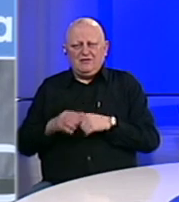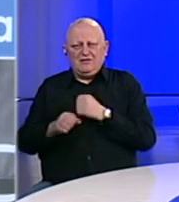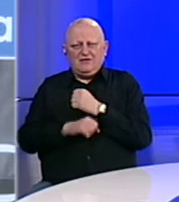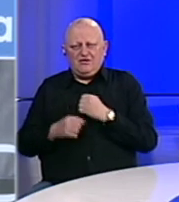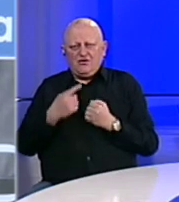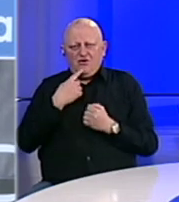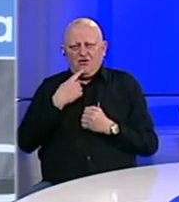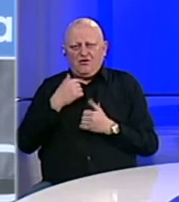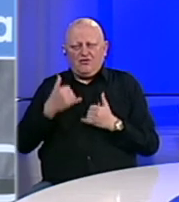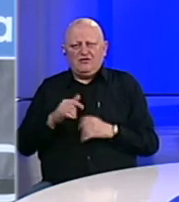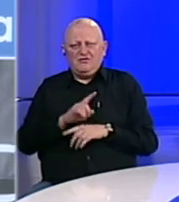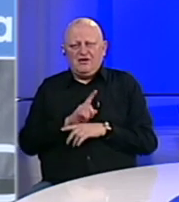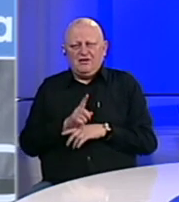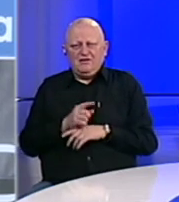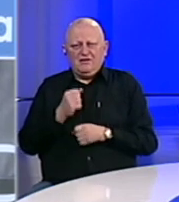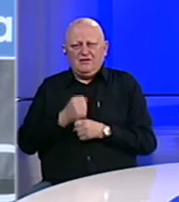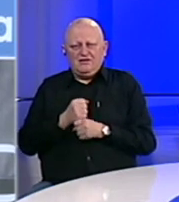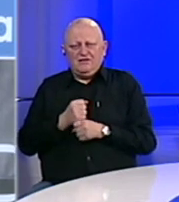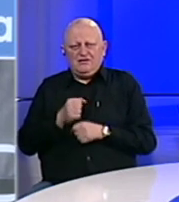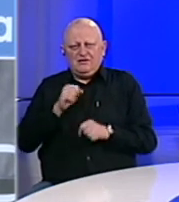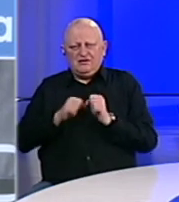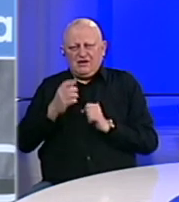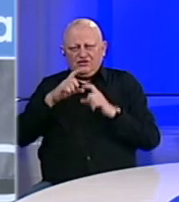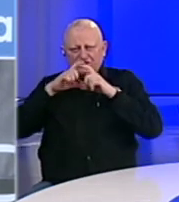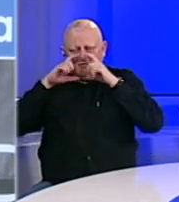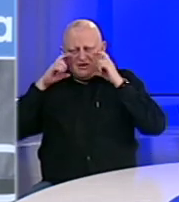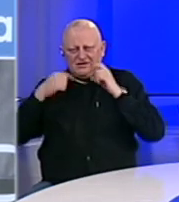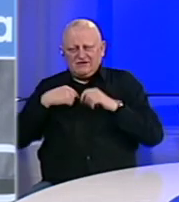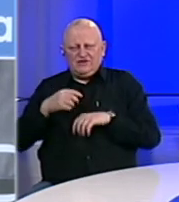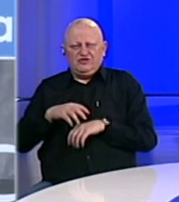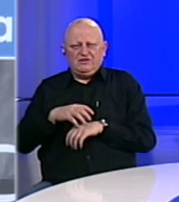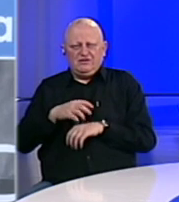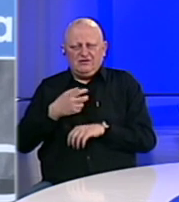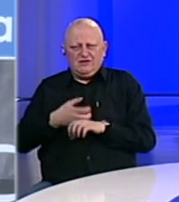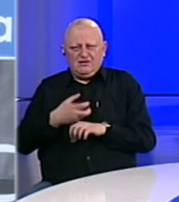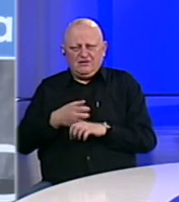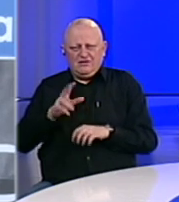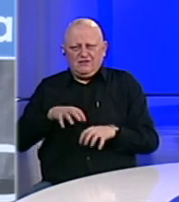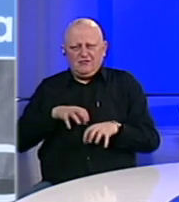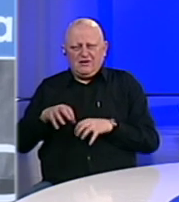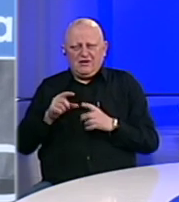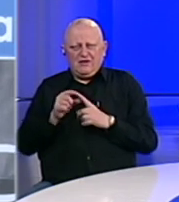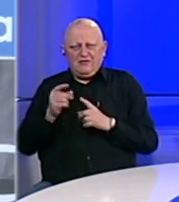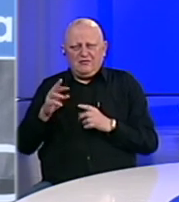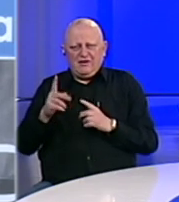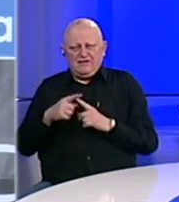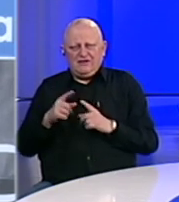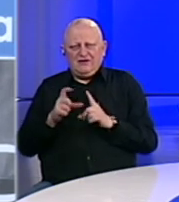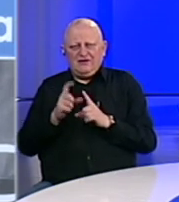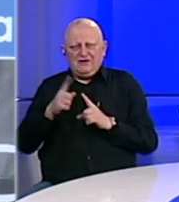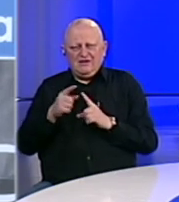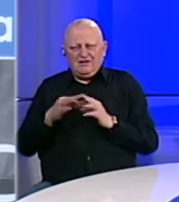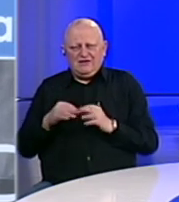koji baš u ovim trenucima prave zaštite maske za naše ljekare. Imamo radnike Preventa, radnike DT.